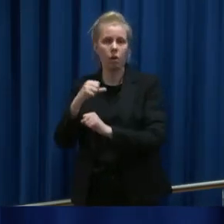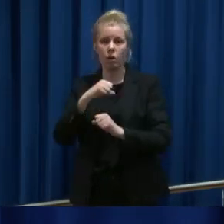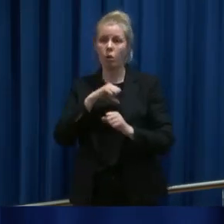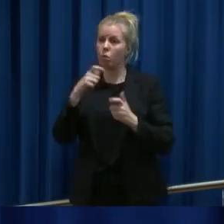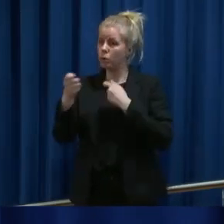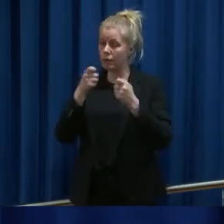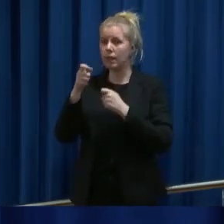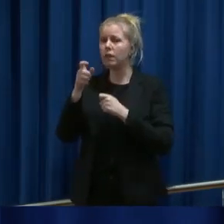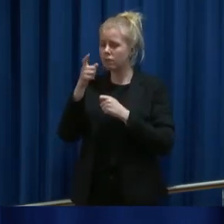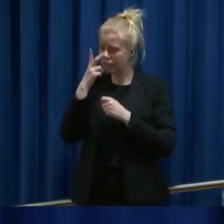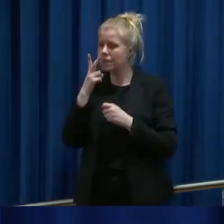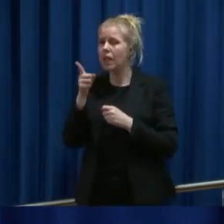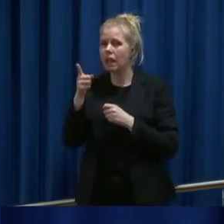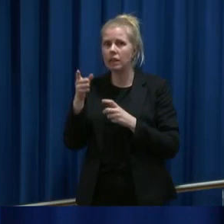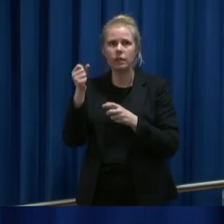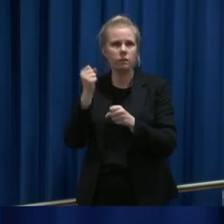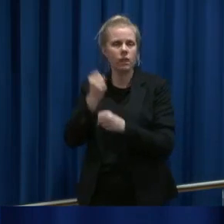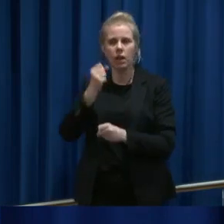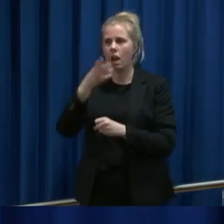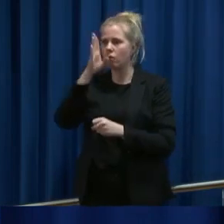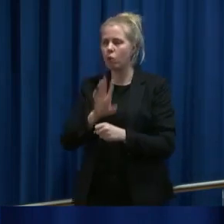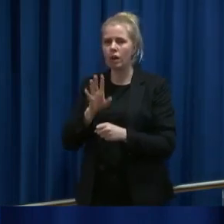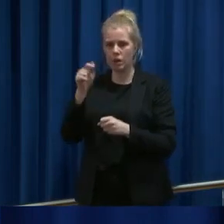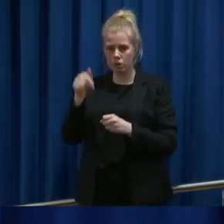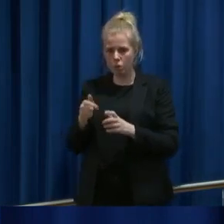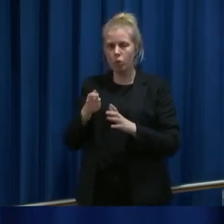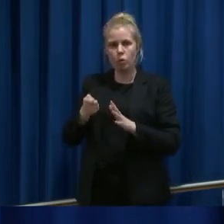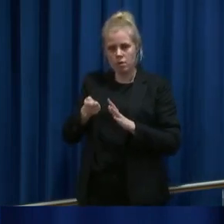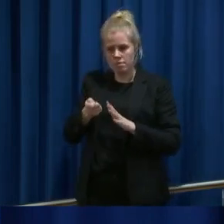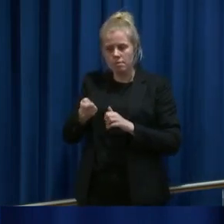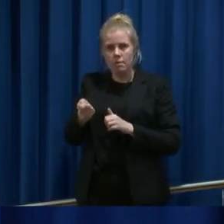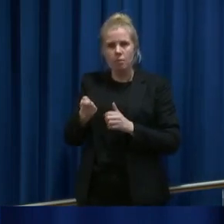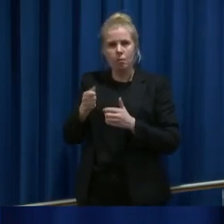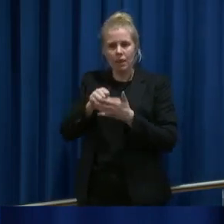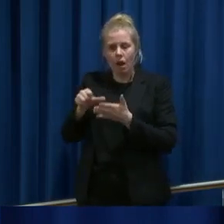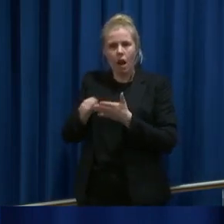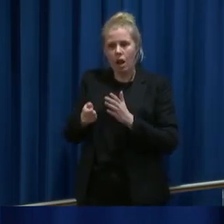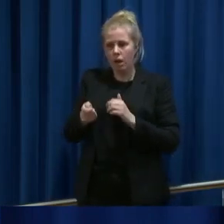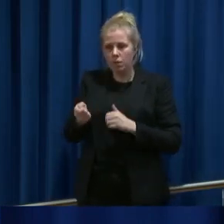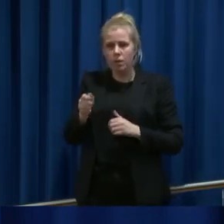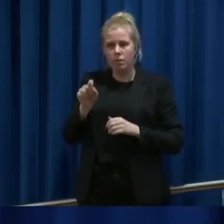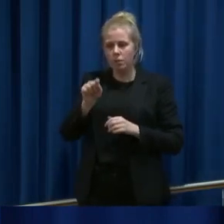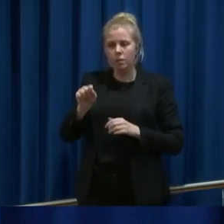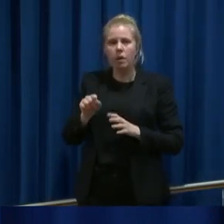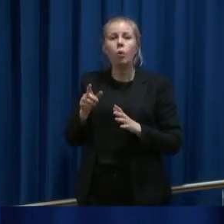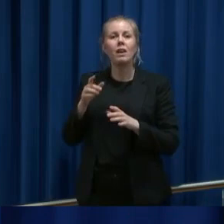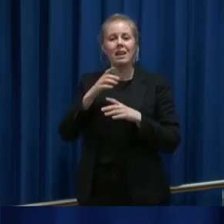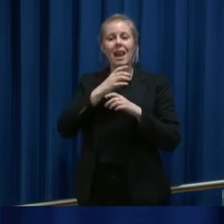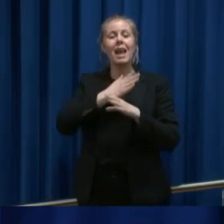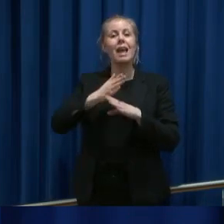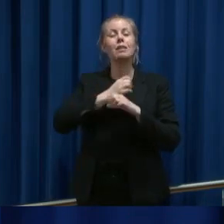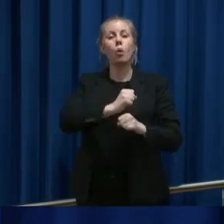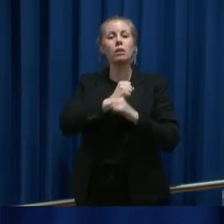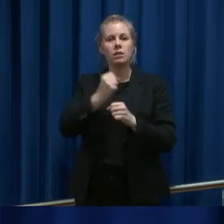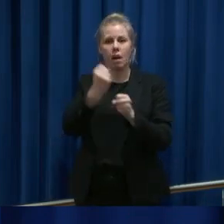at de har tatt dette veldig på alvor og folk betaler nå stort sett med kort. Og de butikkansatte og renholdsarbeiderne gjør en